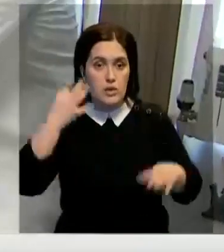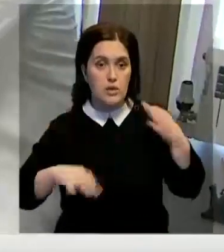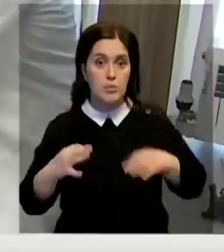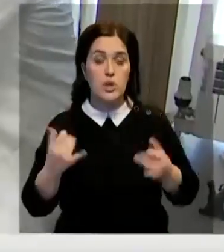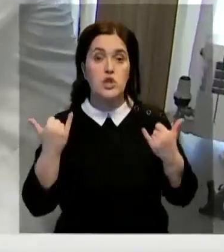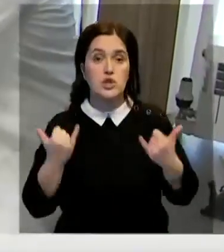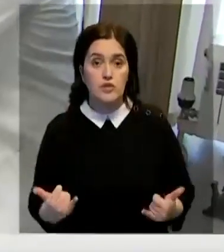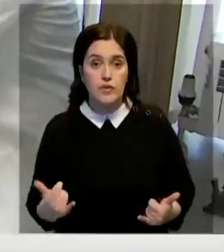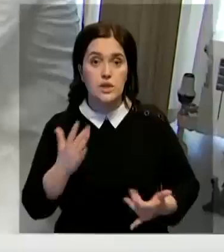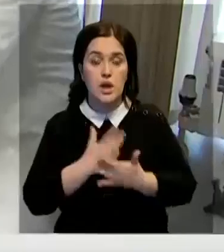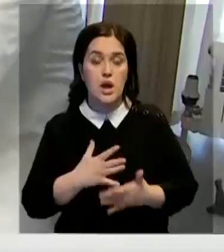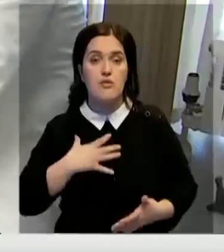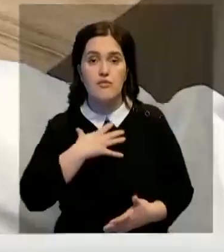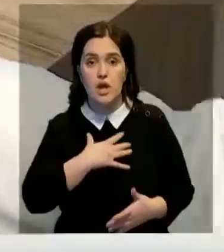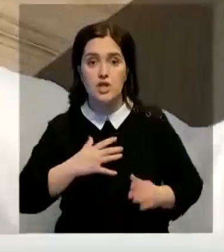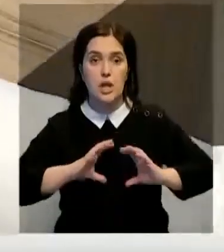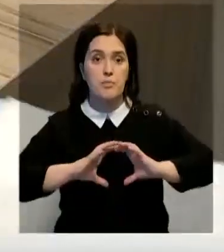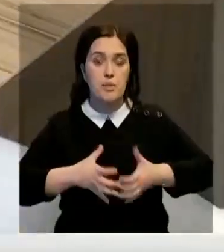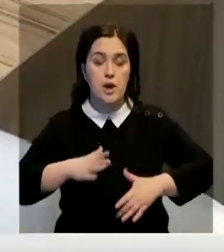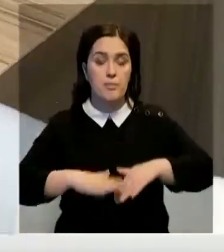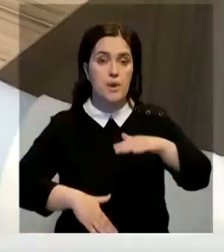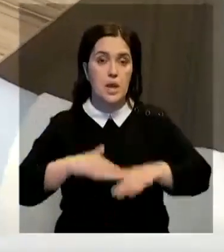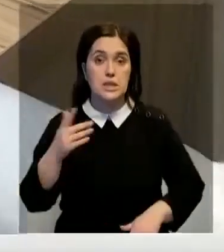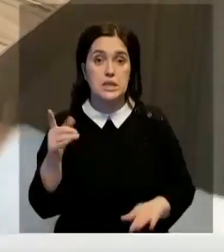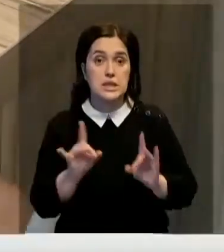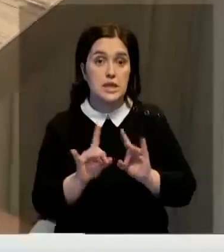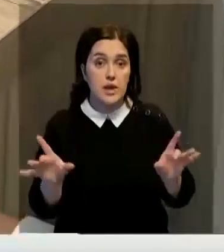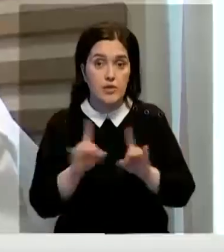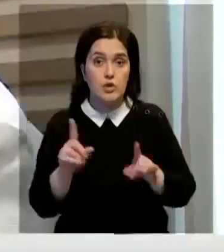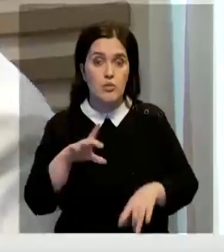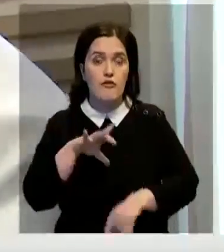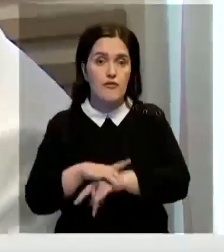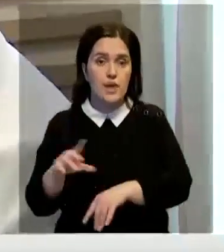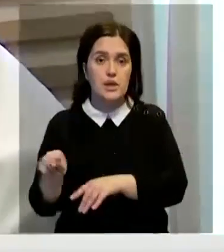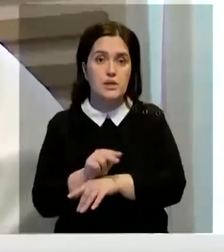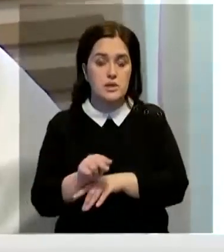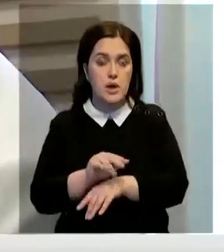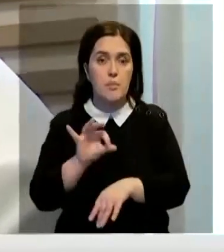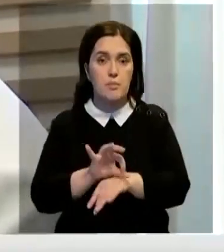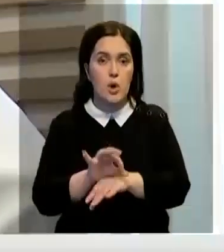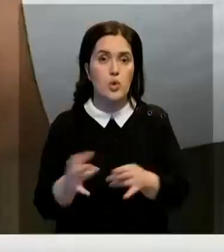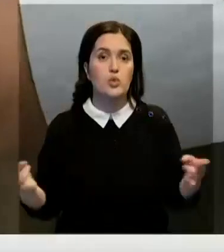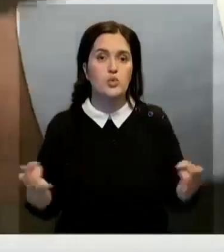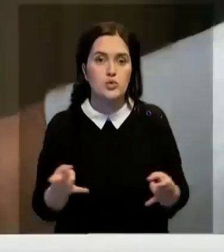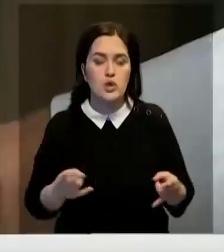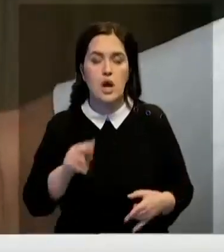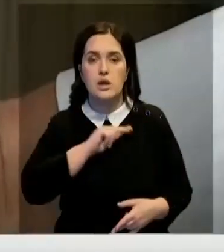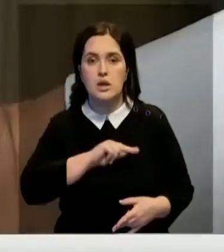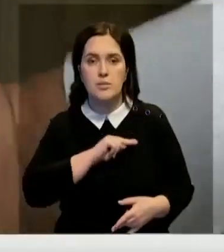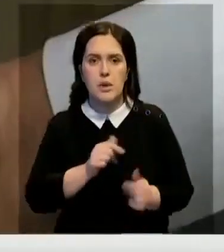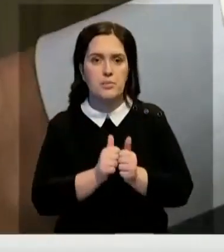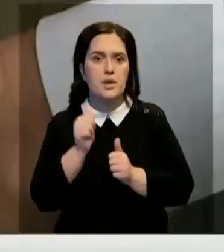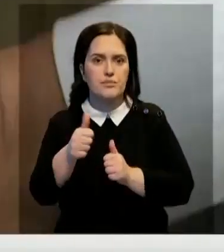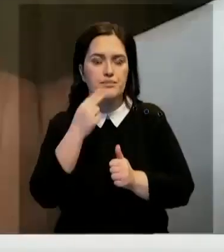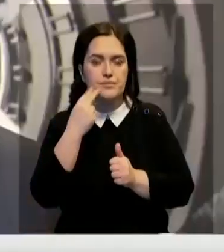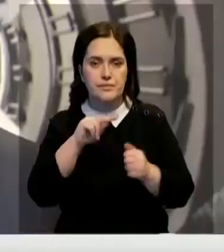ревматологи отмечают важность мировой практики. По их словам, чтобы своевременно выявить и вылечить болезнь, необходимо внедрять в работу передовые